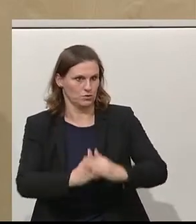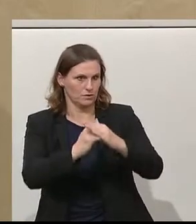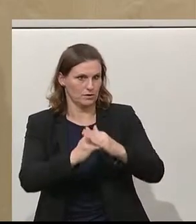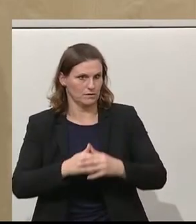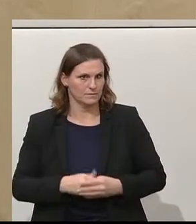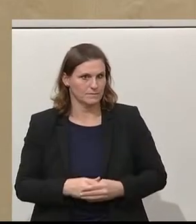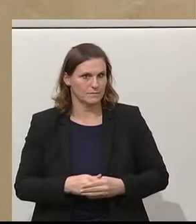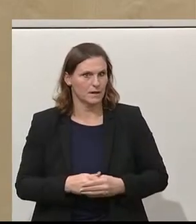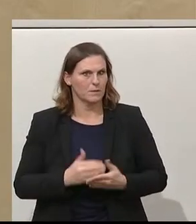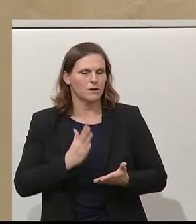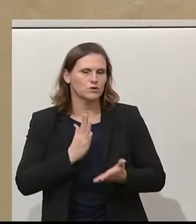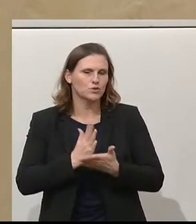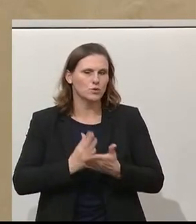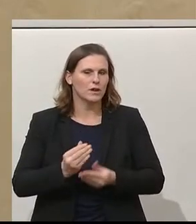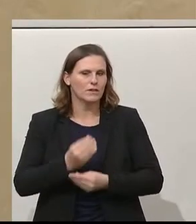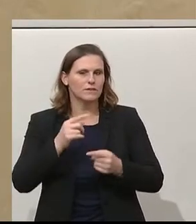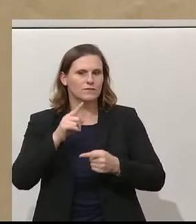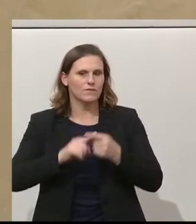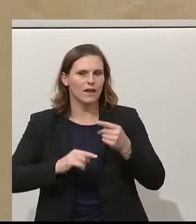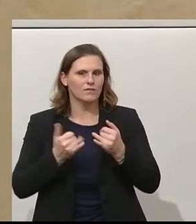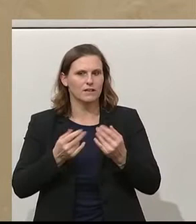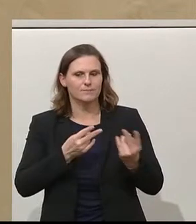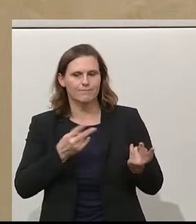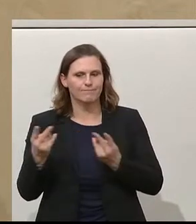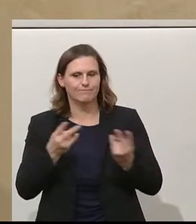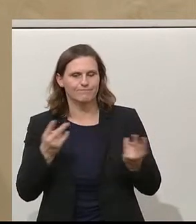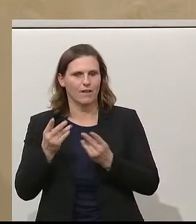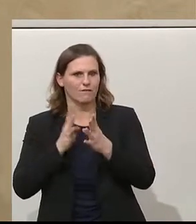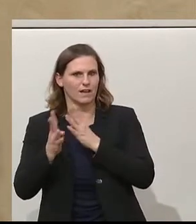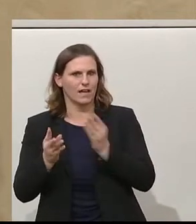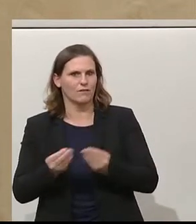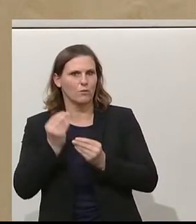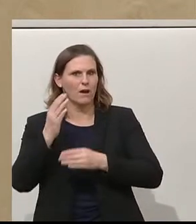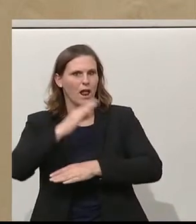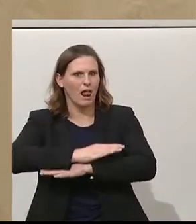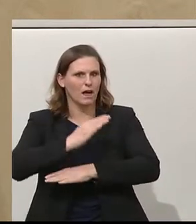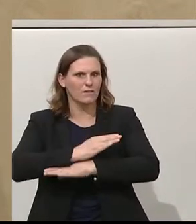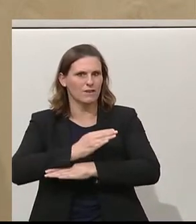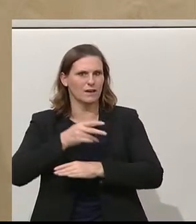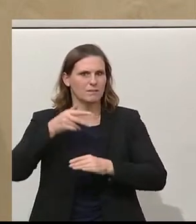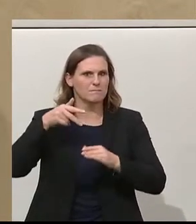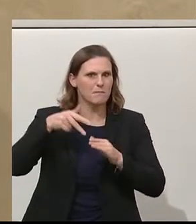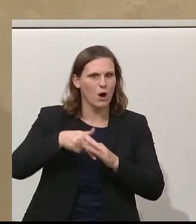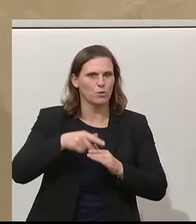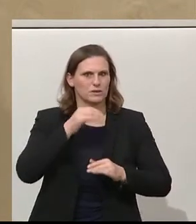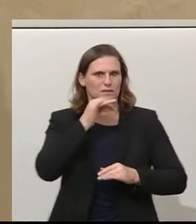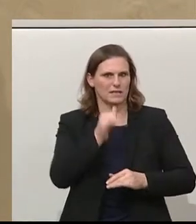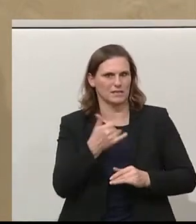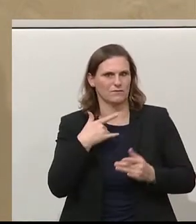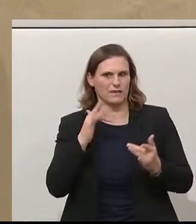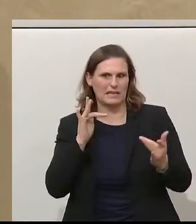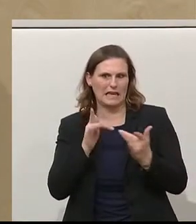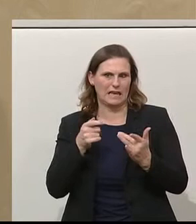Was mir schon etwas fehlt, ist der Güterverkehr auf der anderen Seite. Warum keine Lkw-Maut endlich, um vielleicht auch zur Gegenfinanzierung